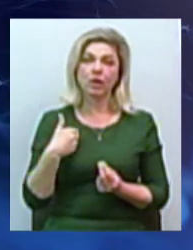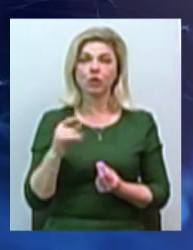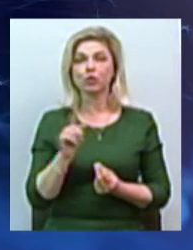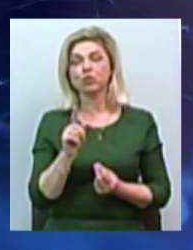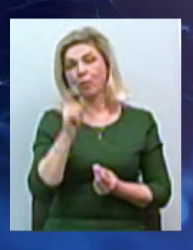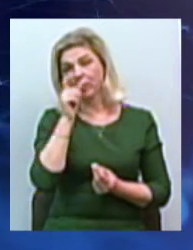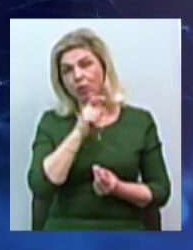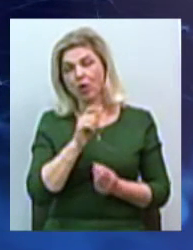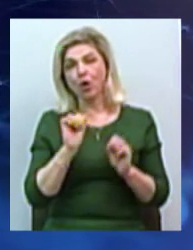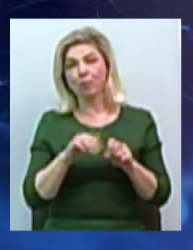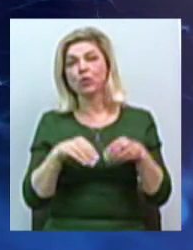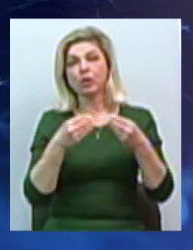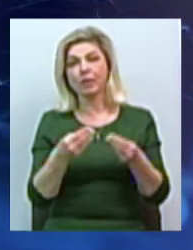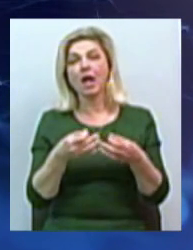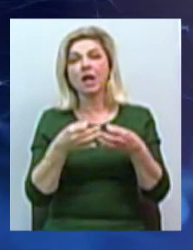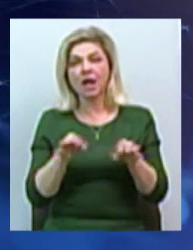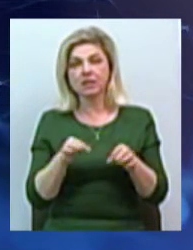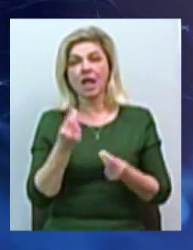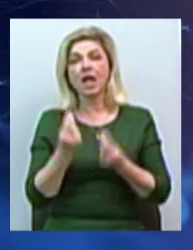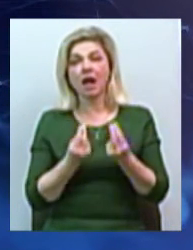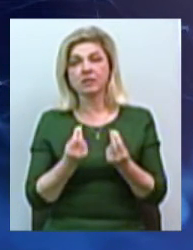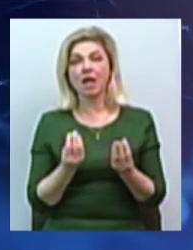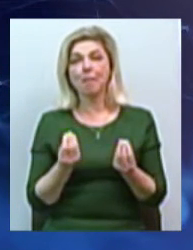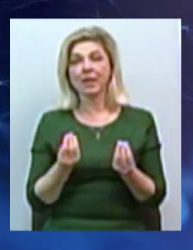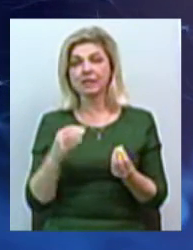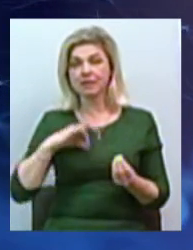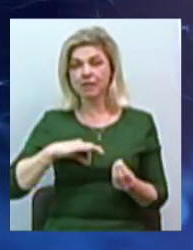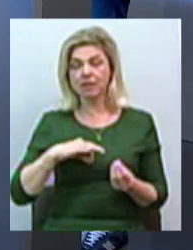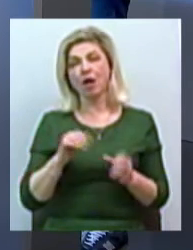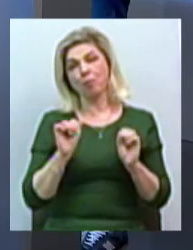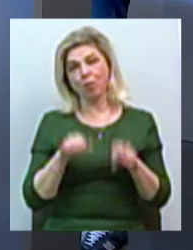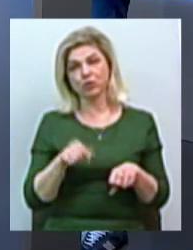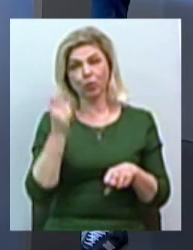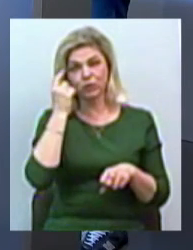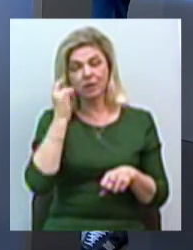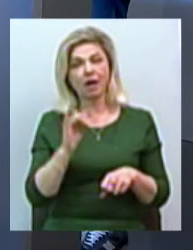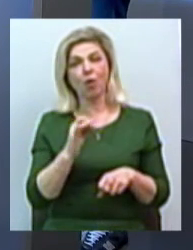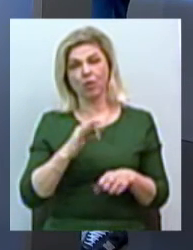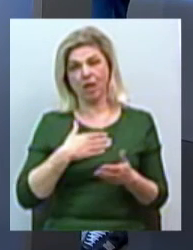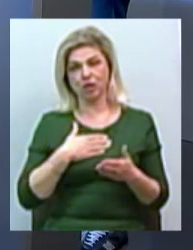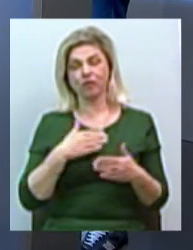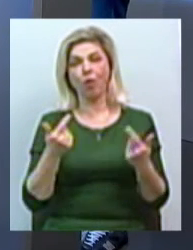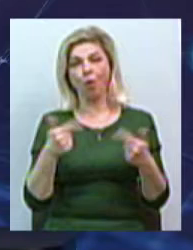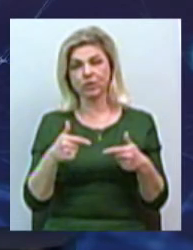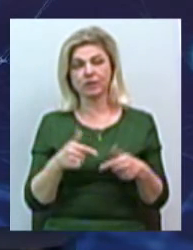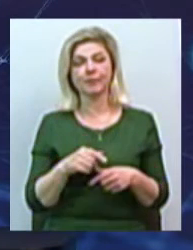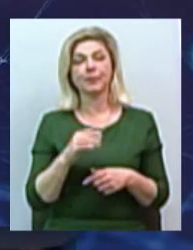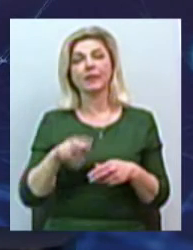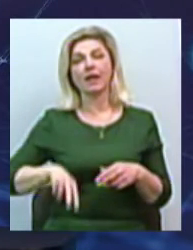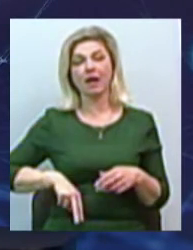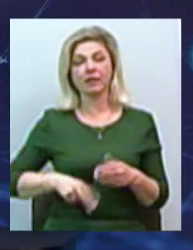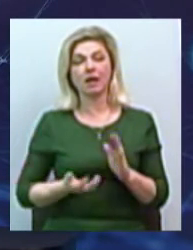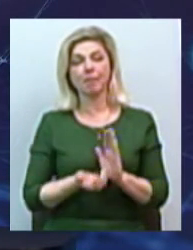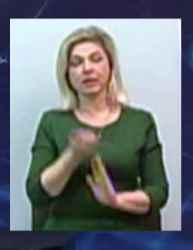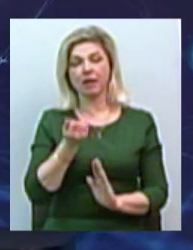може принести легалізація агрального бізнесу, говоримо з нашим сьогоднішнім гостем. Студія Володимир Євсєєв, директор регіонального фонду підтримки